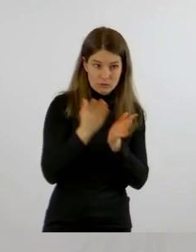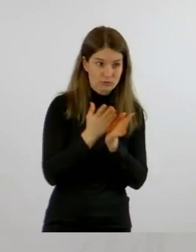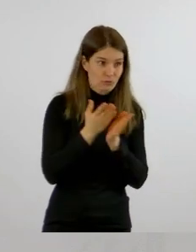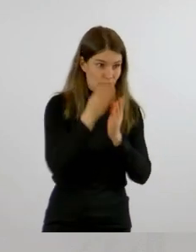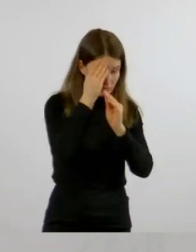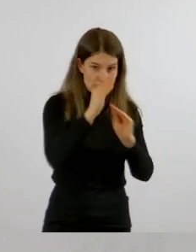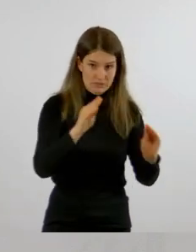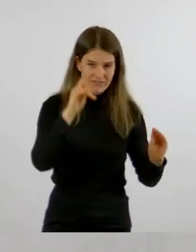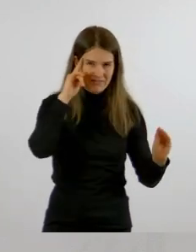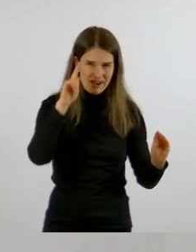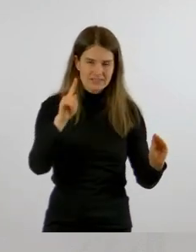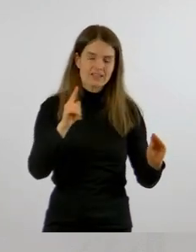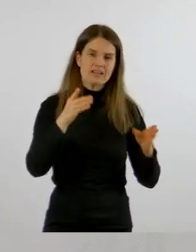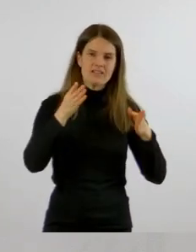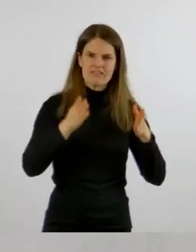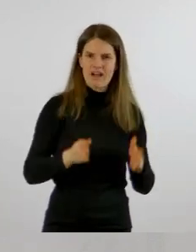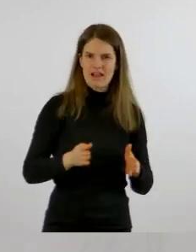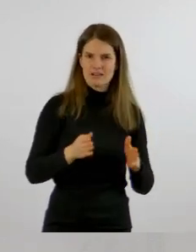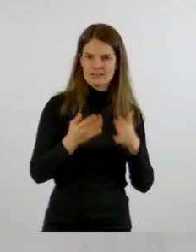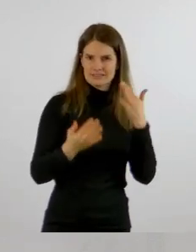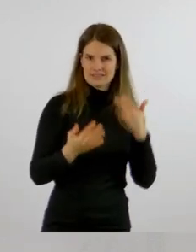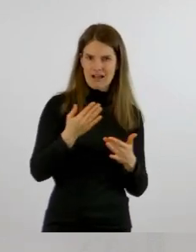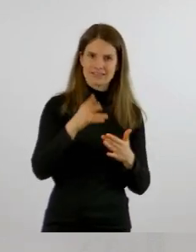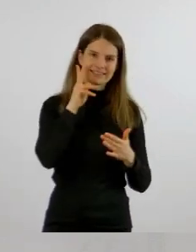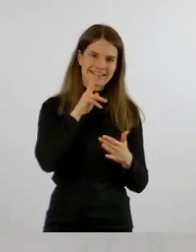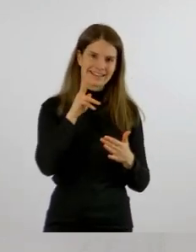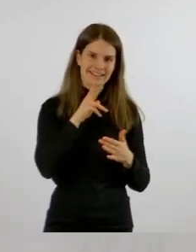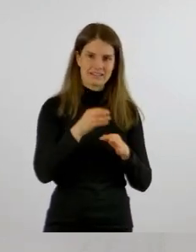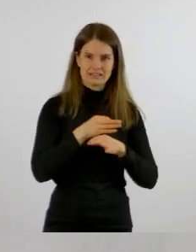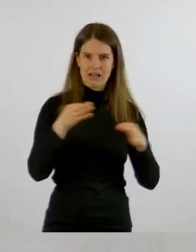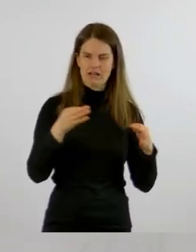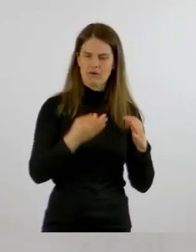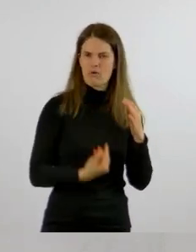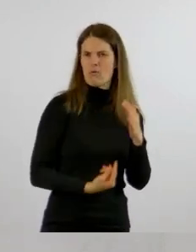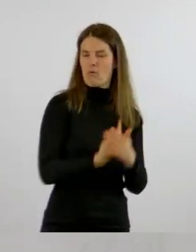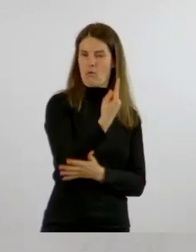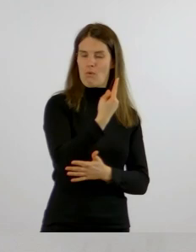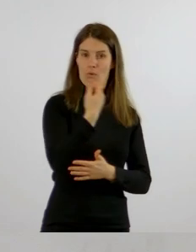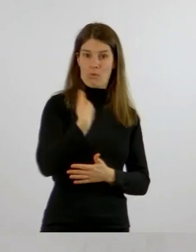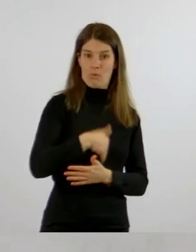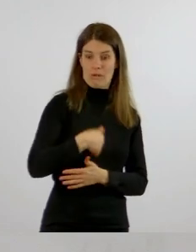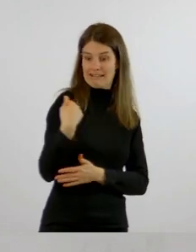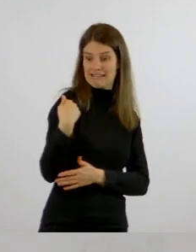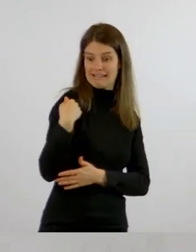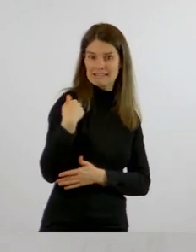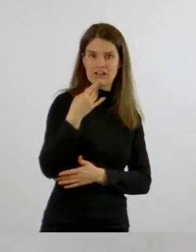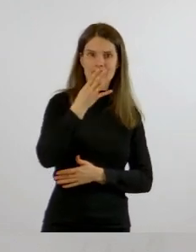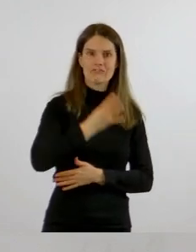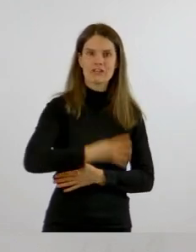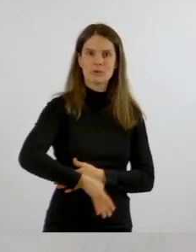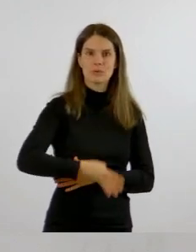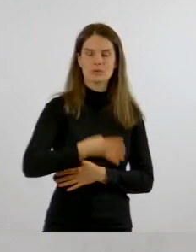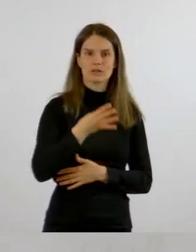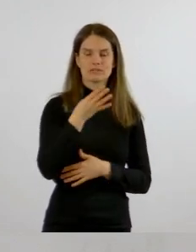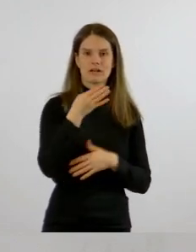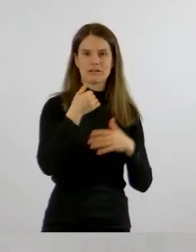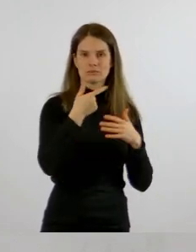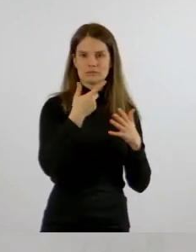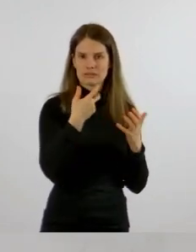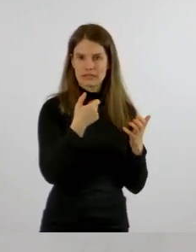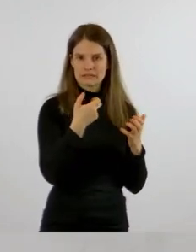dass die Fallzahlen täglich sehr, sehr hoch sind. Zum Beispiel gestern waren 431 Neuinfektionen.